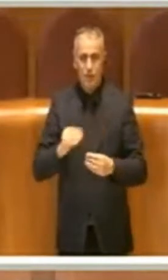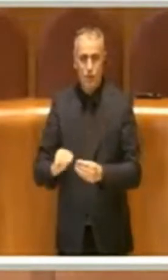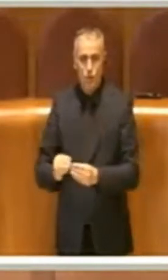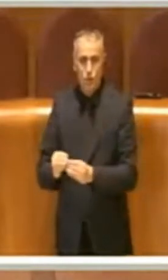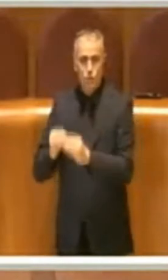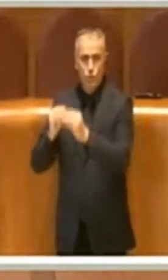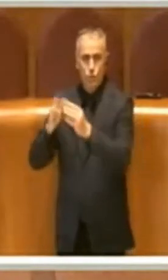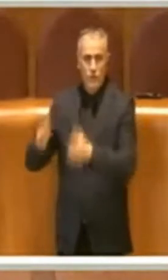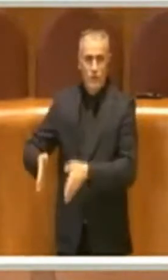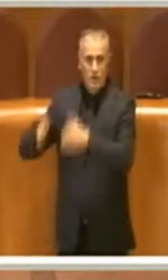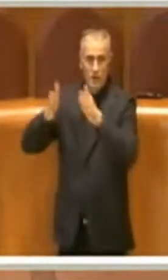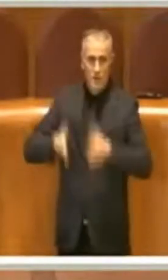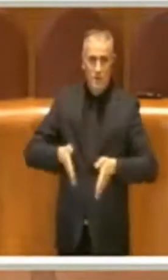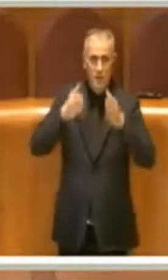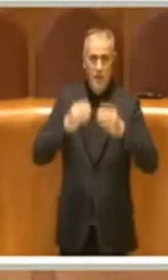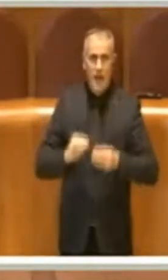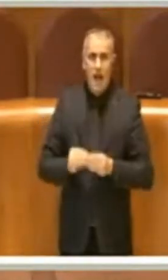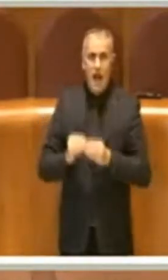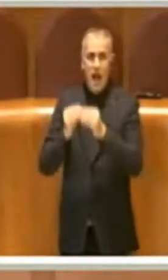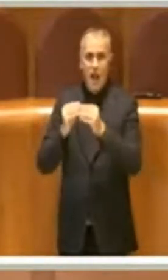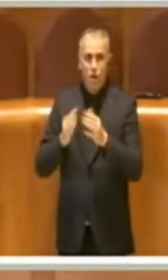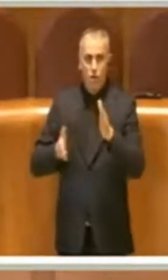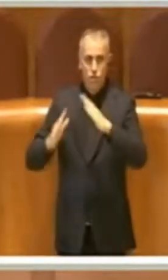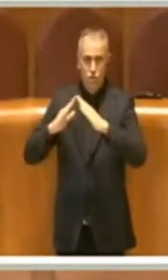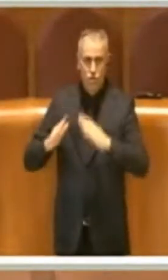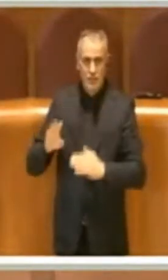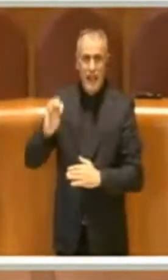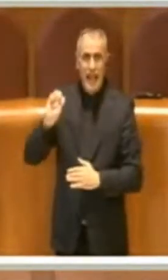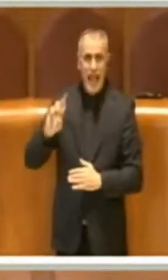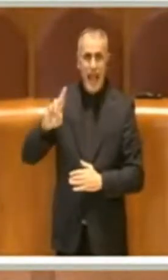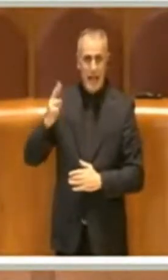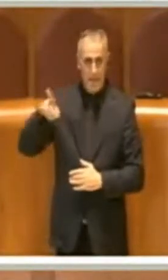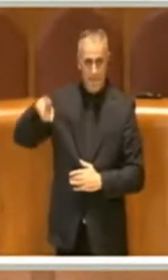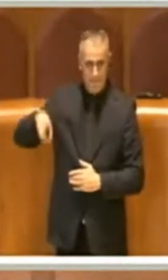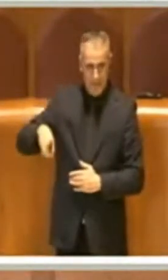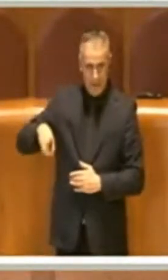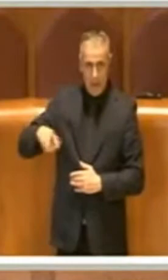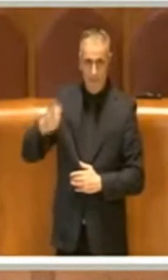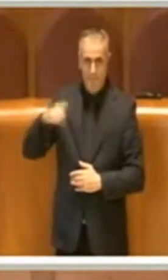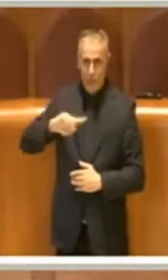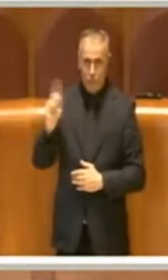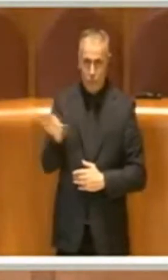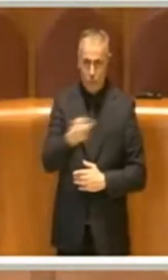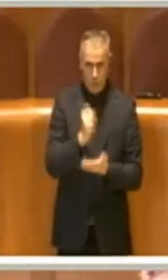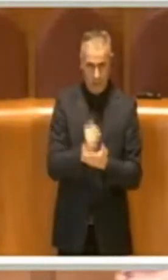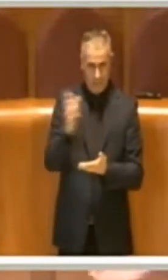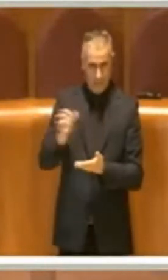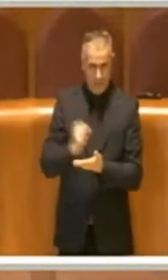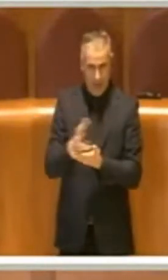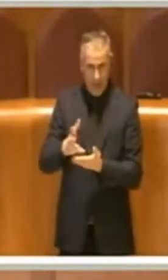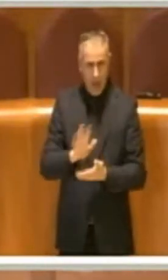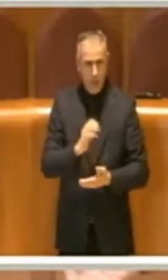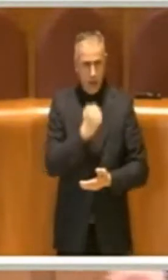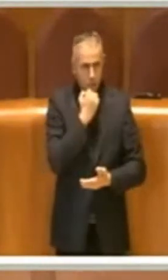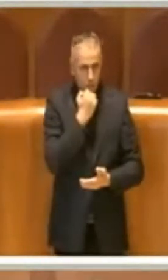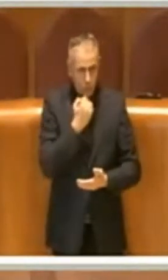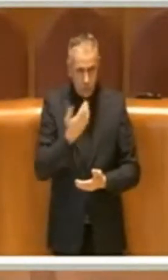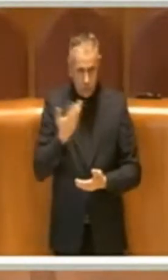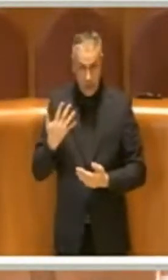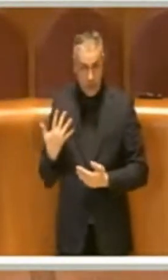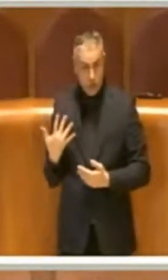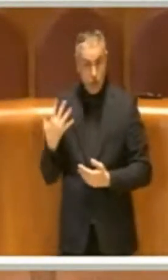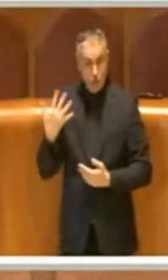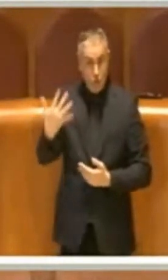quanti, ma io rifletto su questa cosa. Anche nella denegata ipotesi in cui in cinque anni si costruissero edilizia